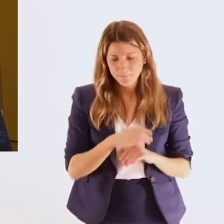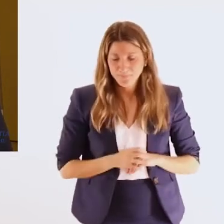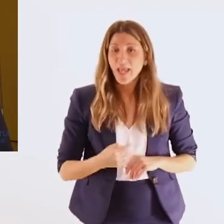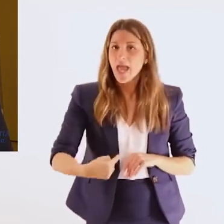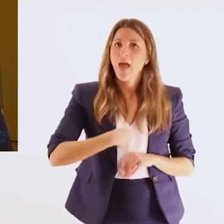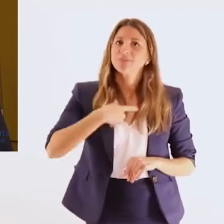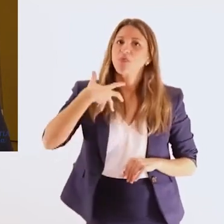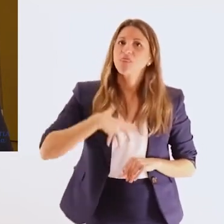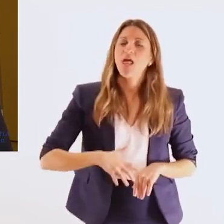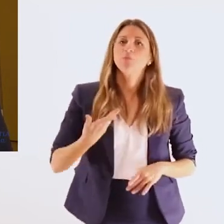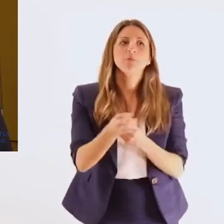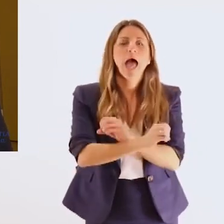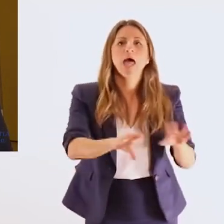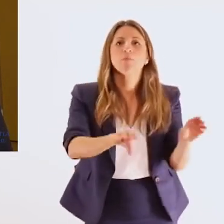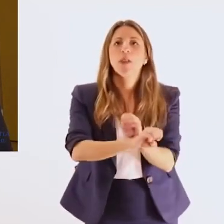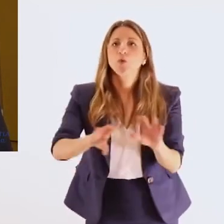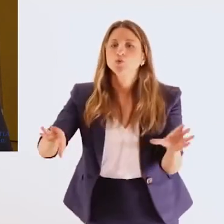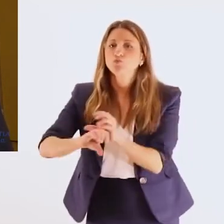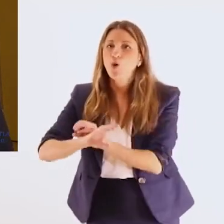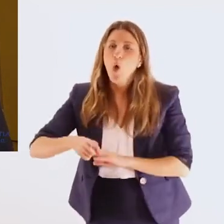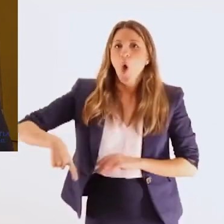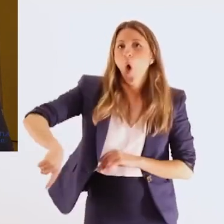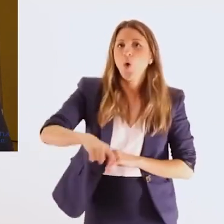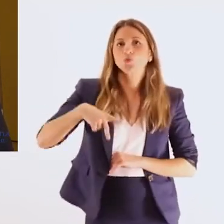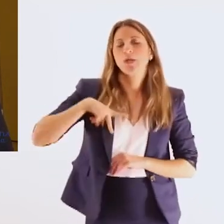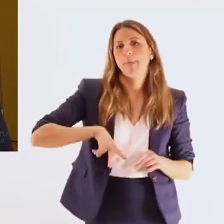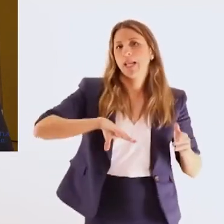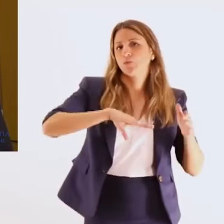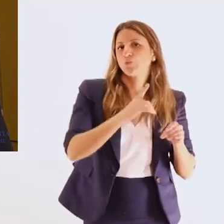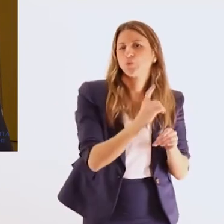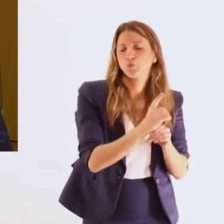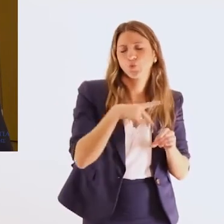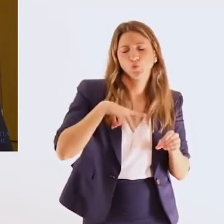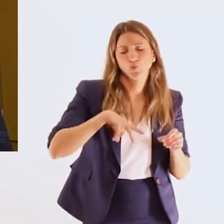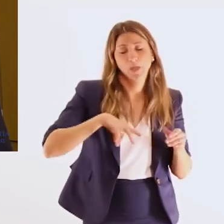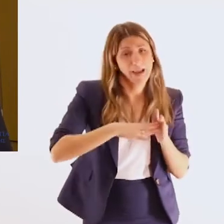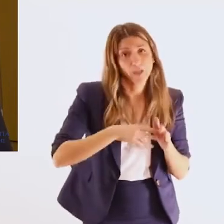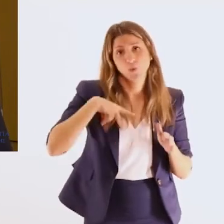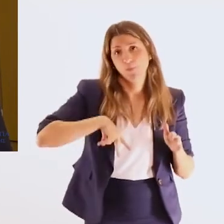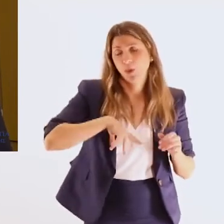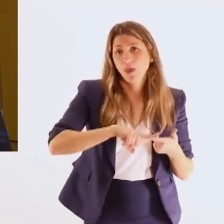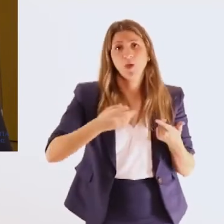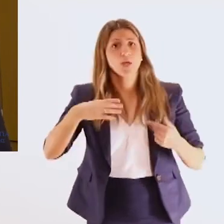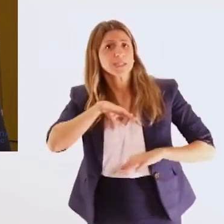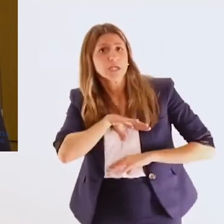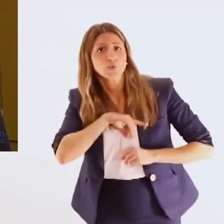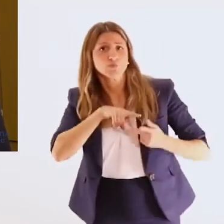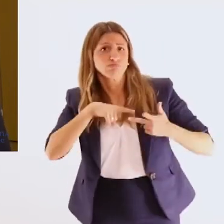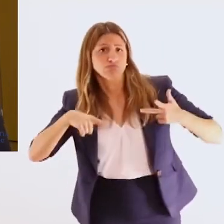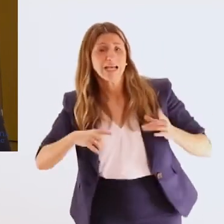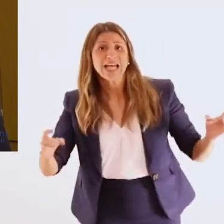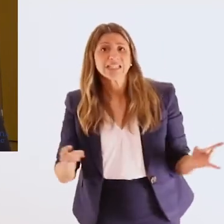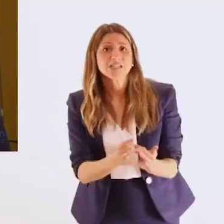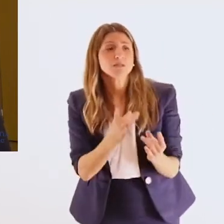μπορέσουν να συμπεριφερθούν όταν έρθουν σε επαφή με άτομα με αναπηρία και διεμιουπτική αναπηρία για τα δικά μας